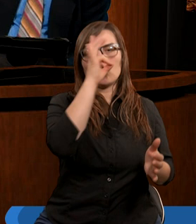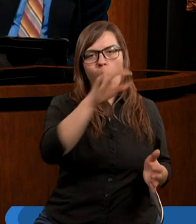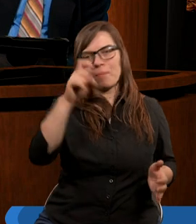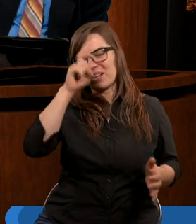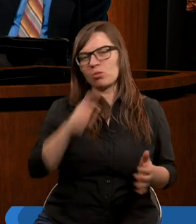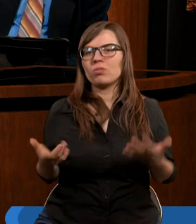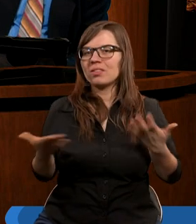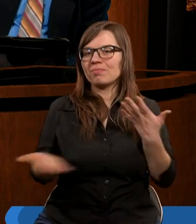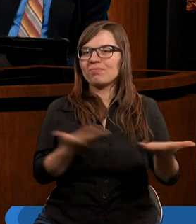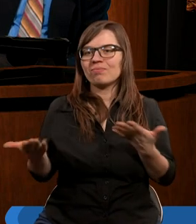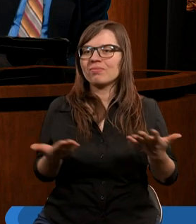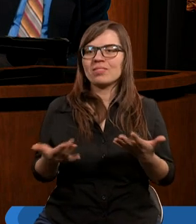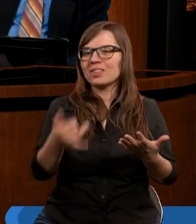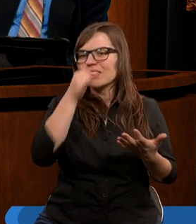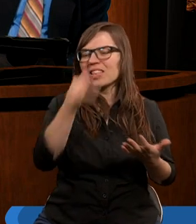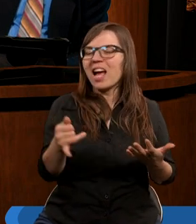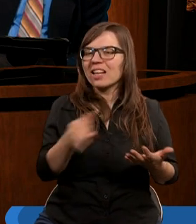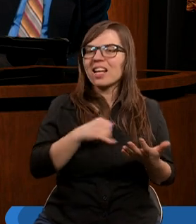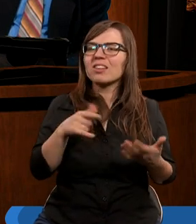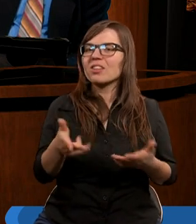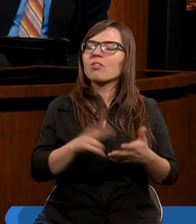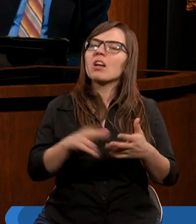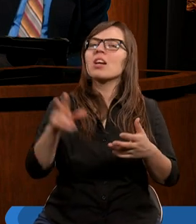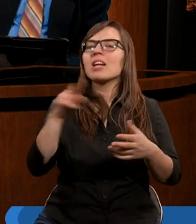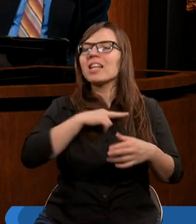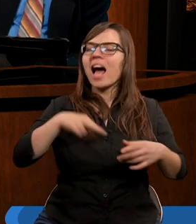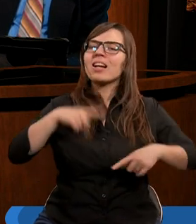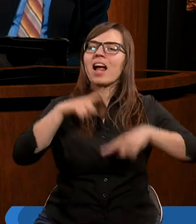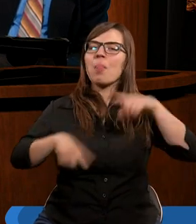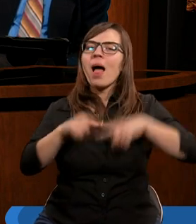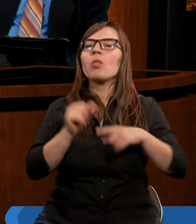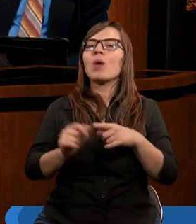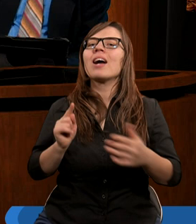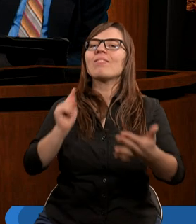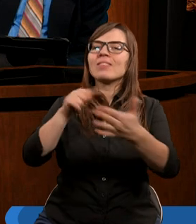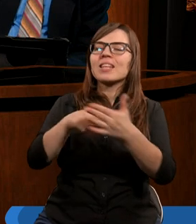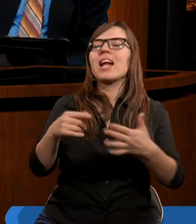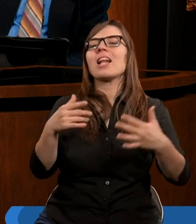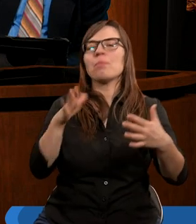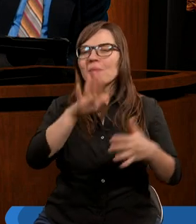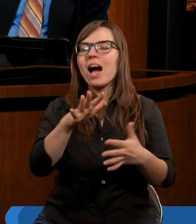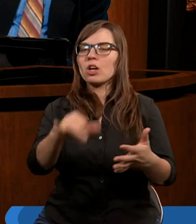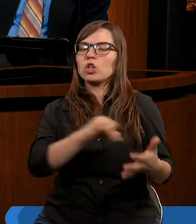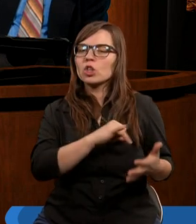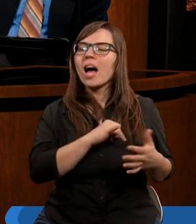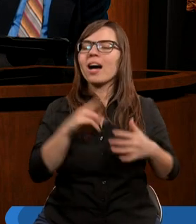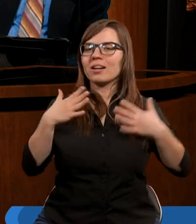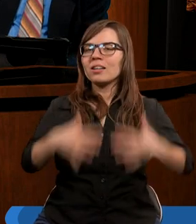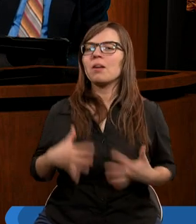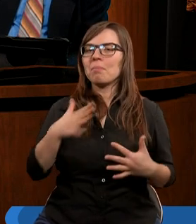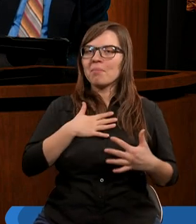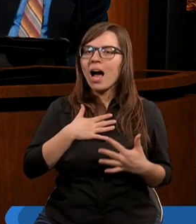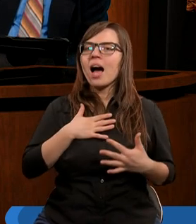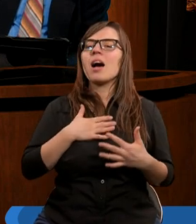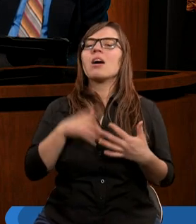Ale przecież nasza natura że on może tego nie myślał. Nasza natura jest skażana grzechem i ona taka jest i taka